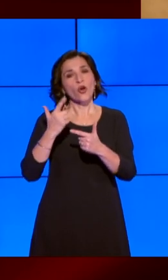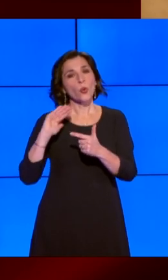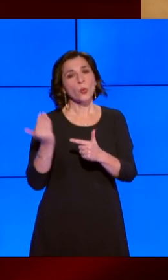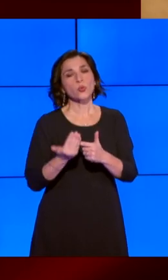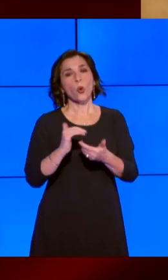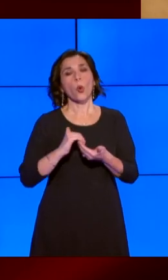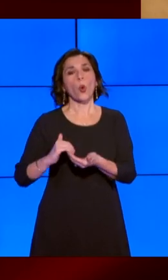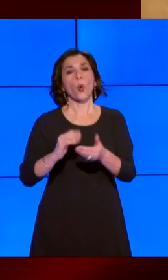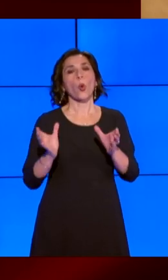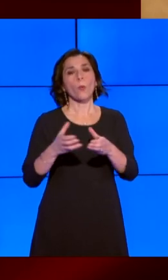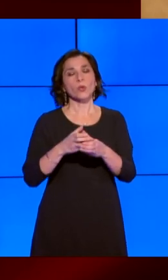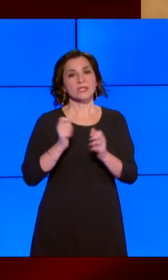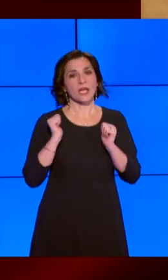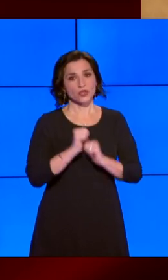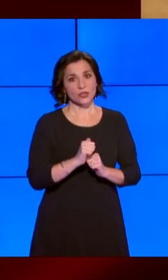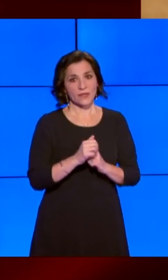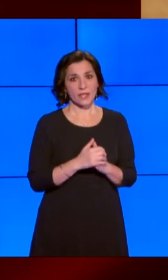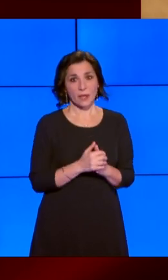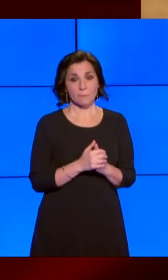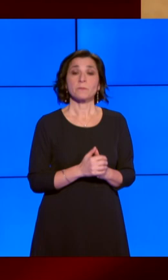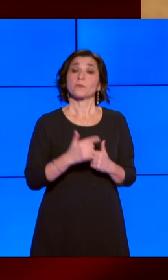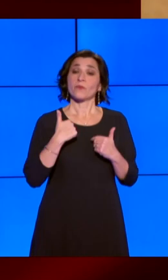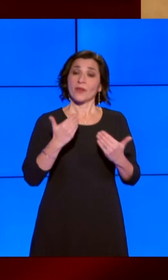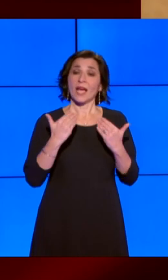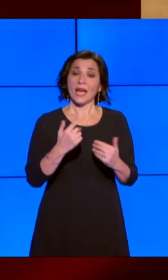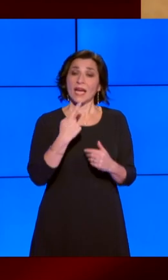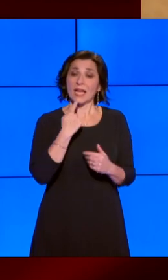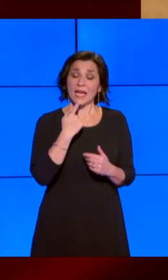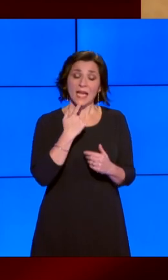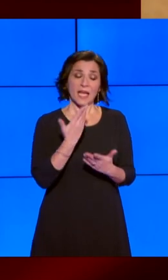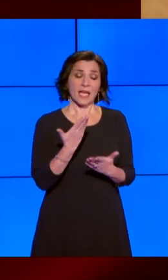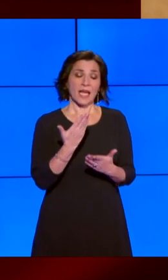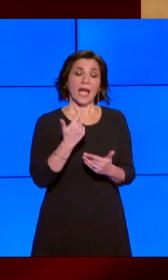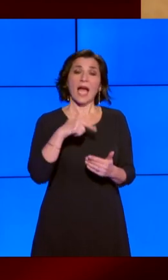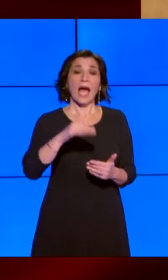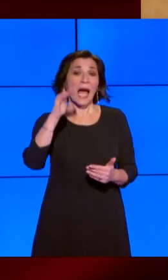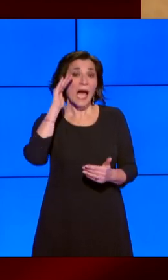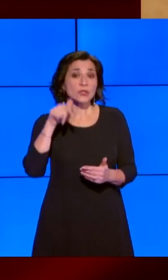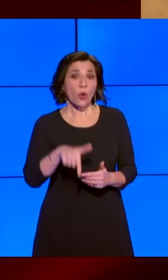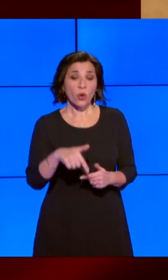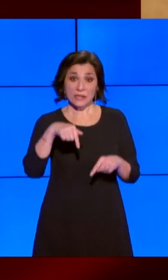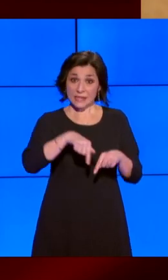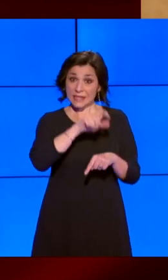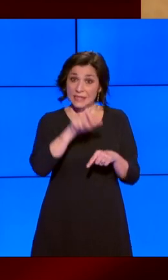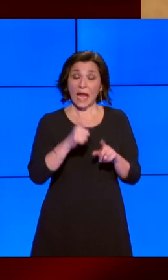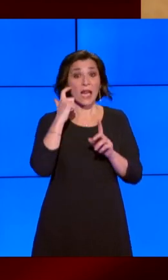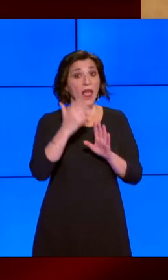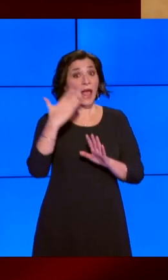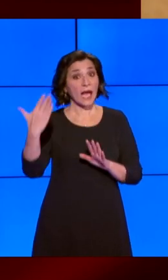Di rinnovare gli auguri a quanti sono in ascolto in Italia e all'estero a tutti i nostri concittadini